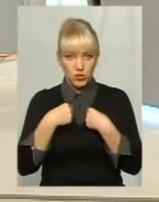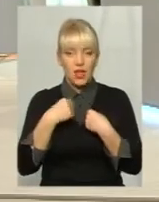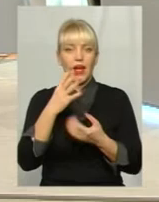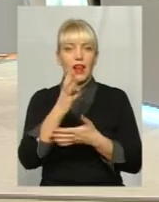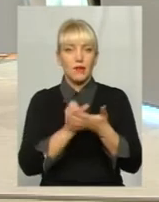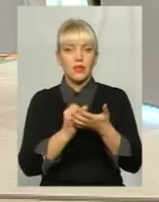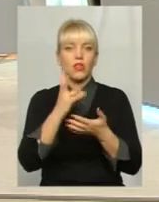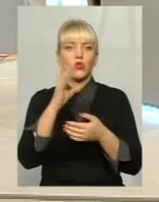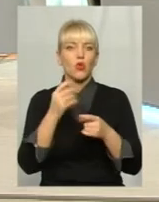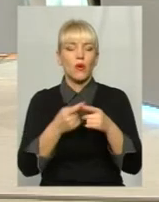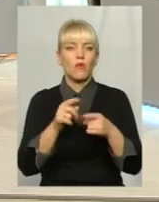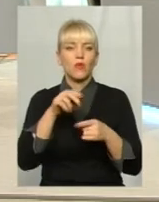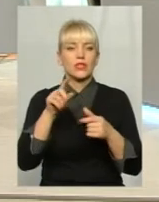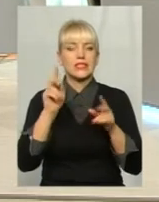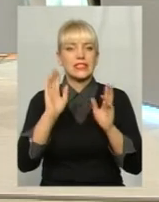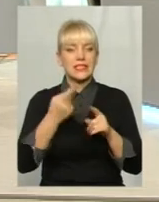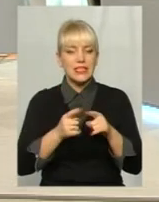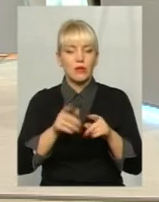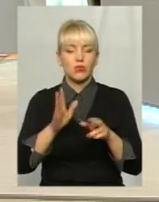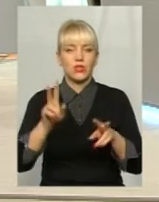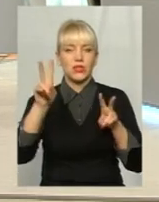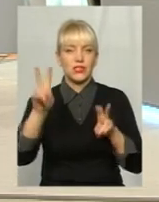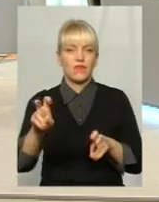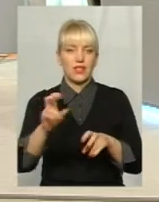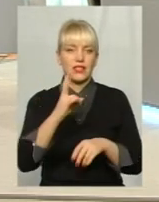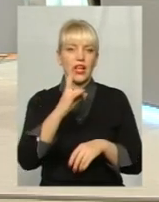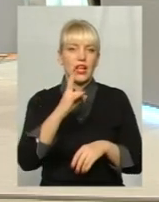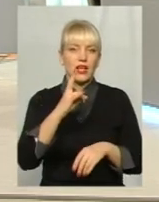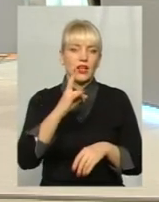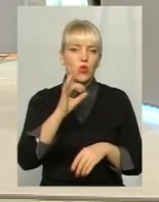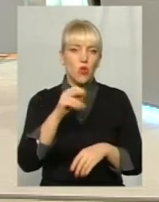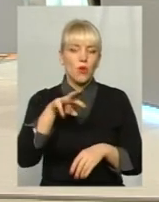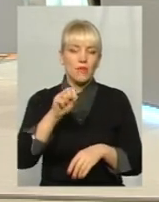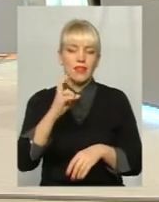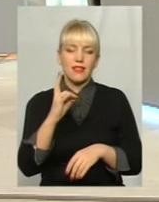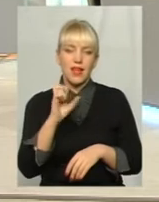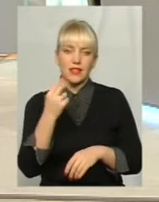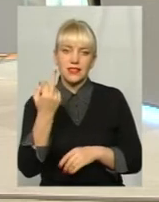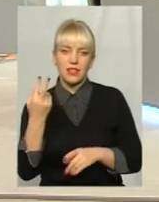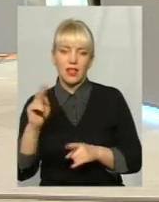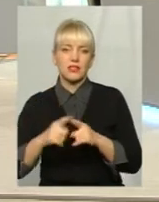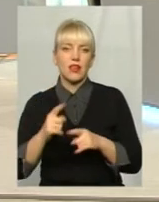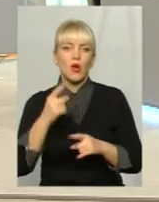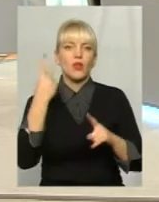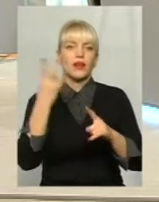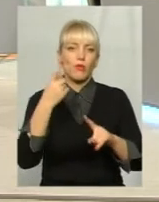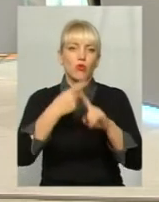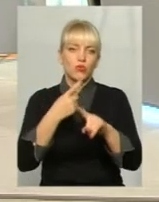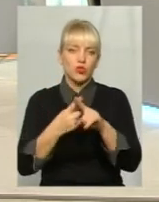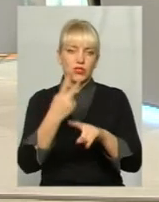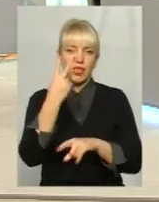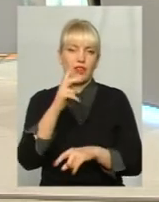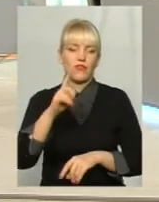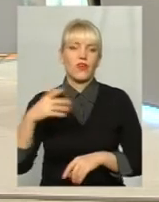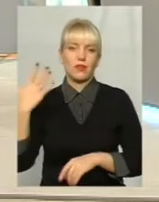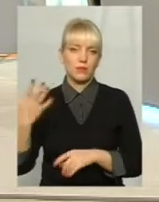дають номінацію, він дорожче для підприємств. З коопцієнтом 2,5. 2,5 рази. Це дуже небезпечно, тому що цієї зими, яка